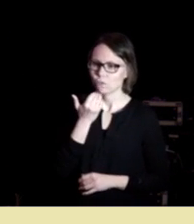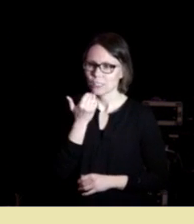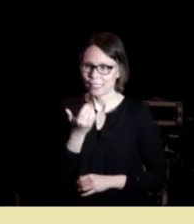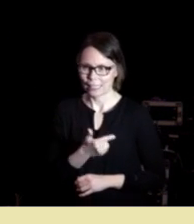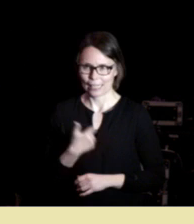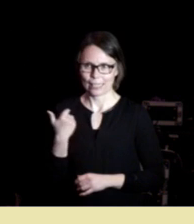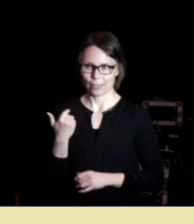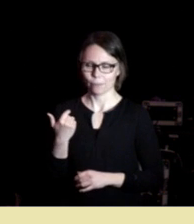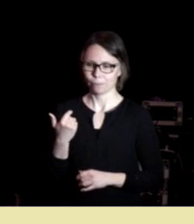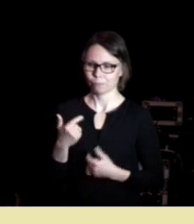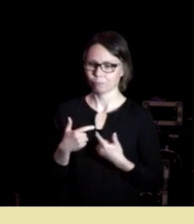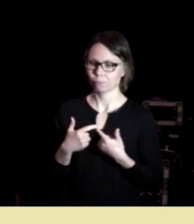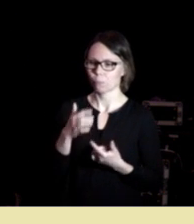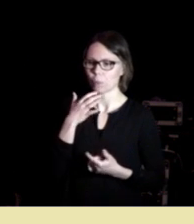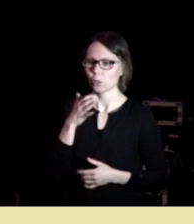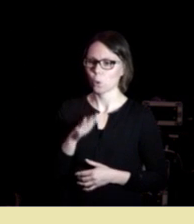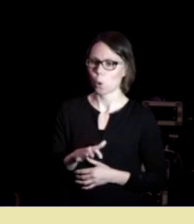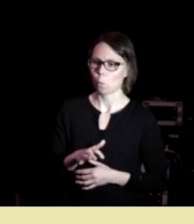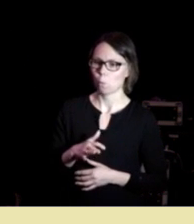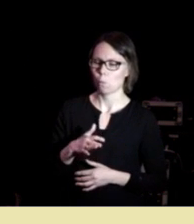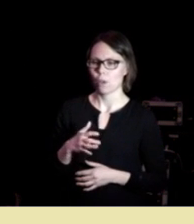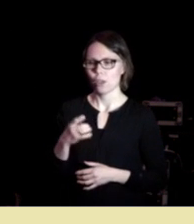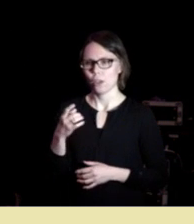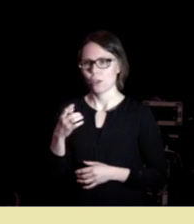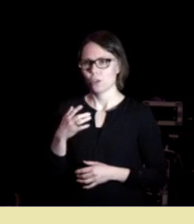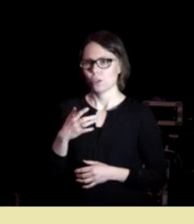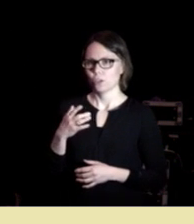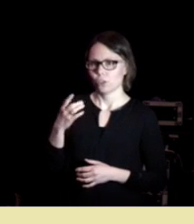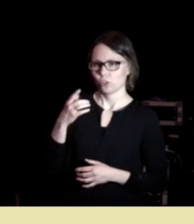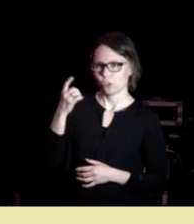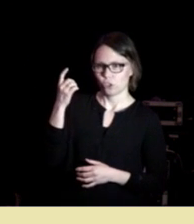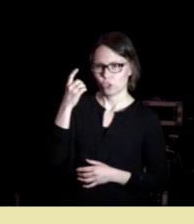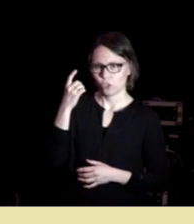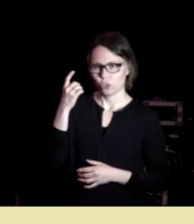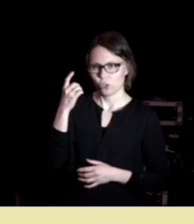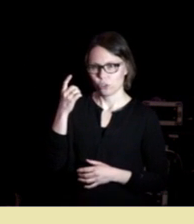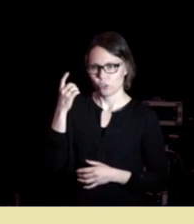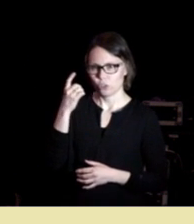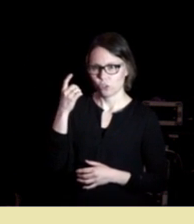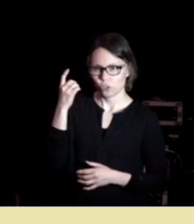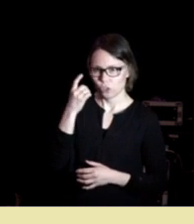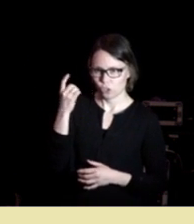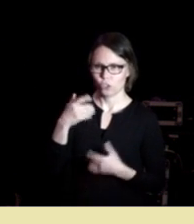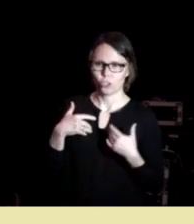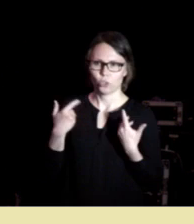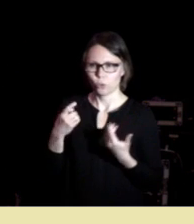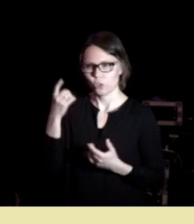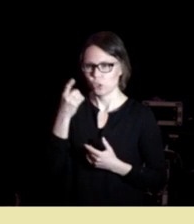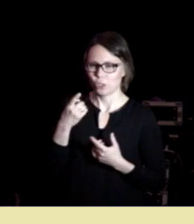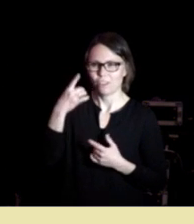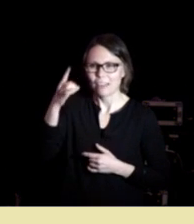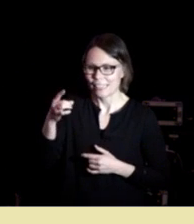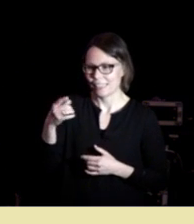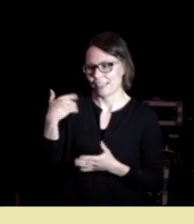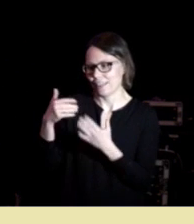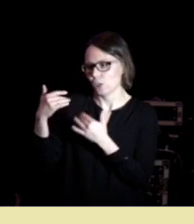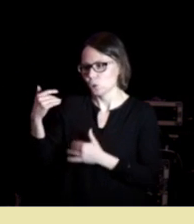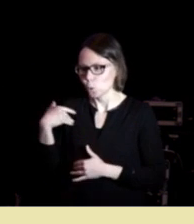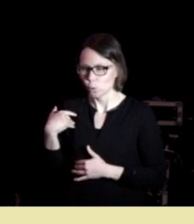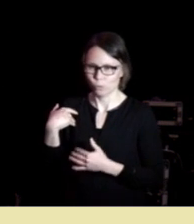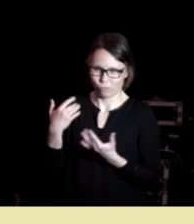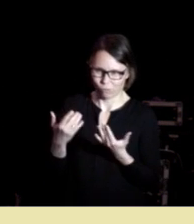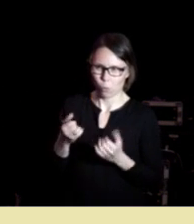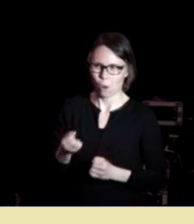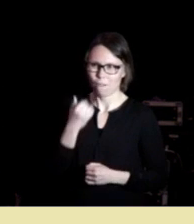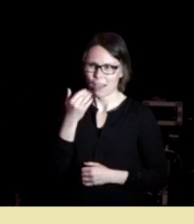snakker om sykt sunn, sykt flink, generasjon prestasjon, generasjon CV og så videre. Vi må